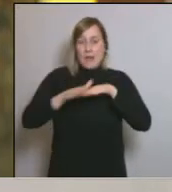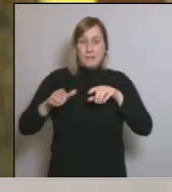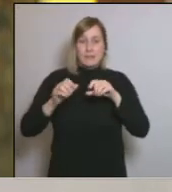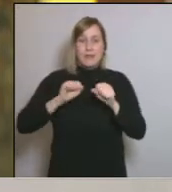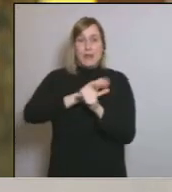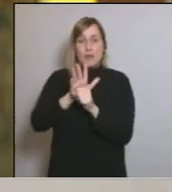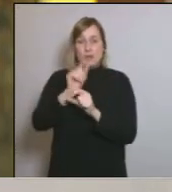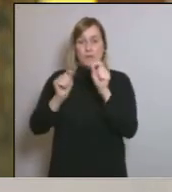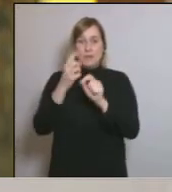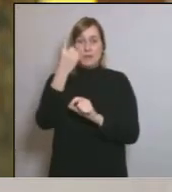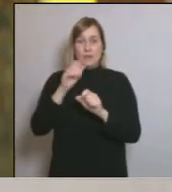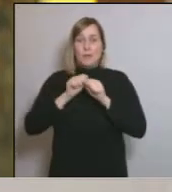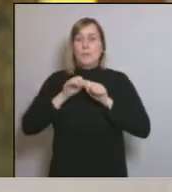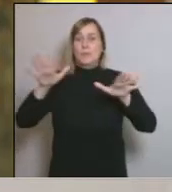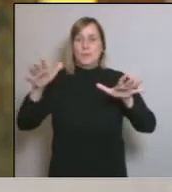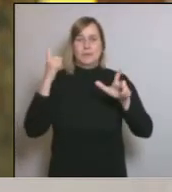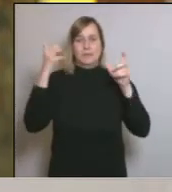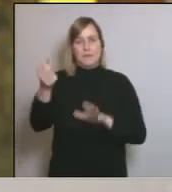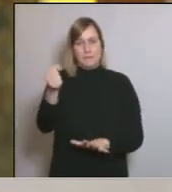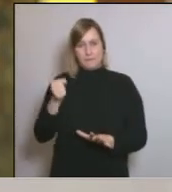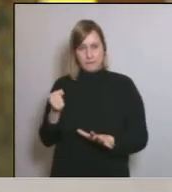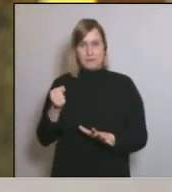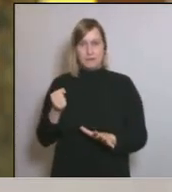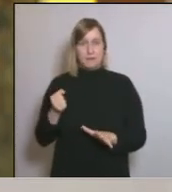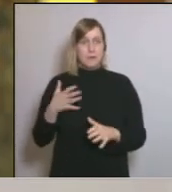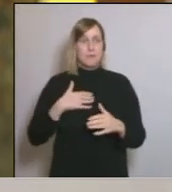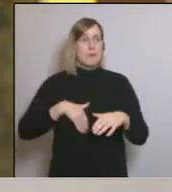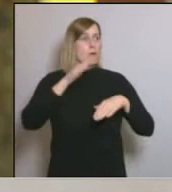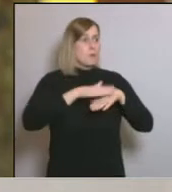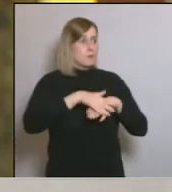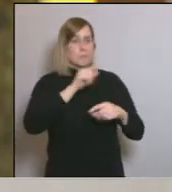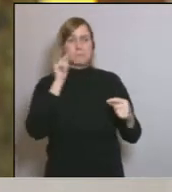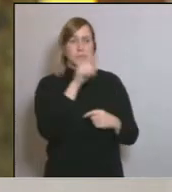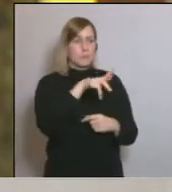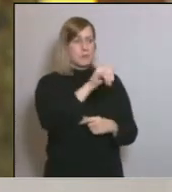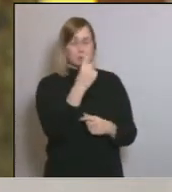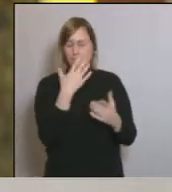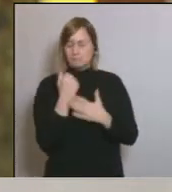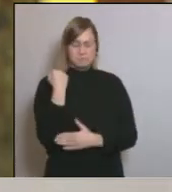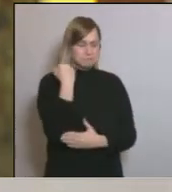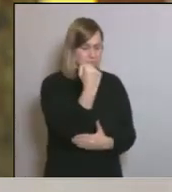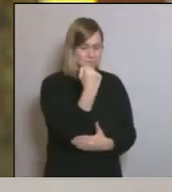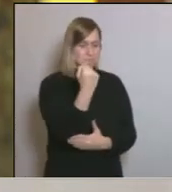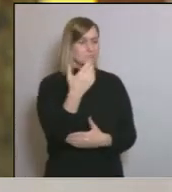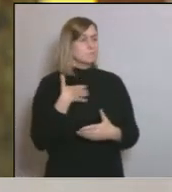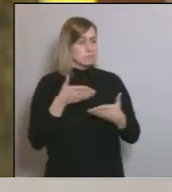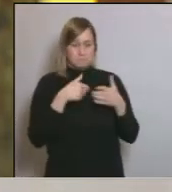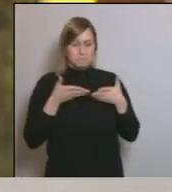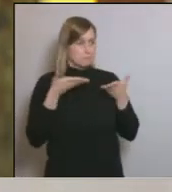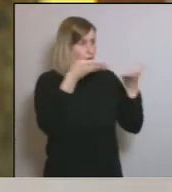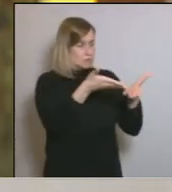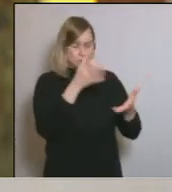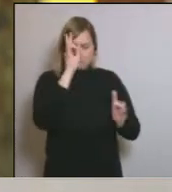-19. Per part nostra, cap retret, cap ni un, al seu costat, allargant la mà, fent que